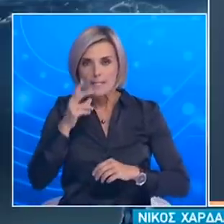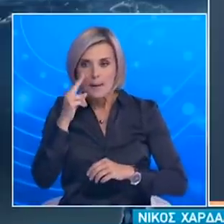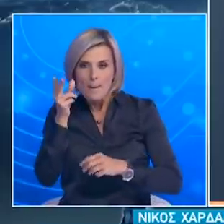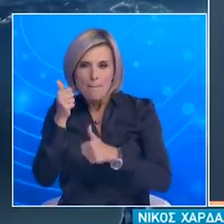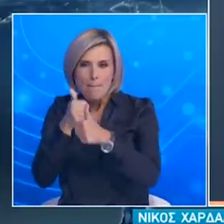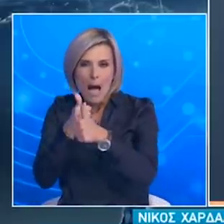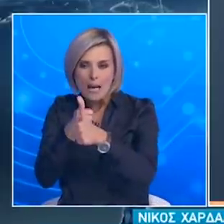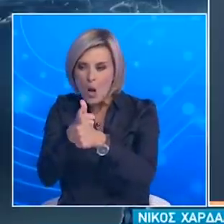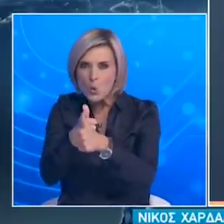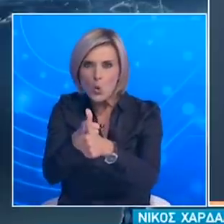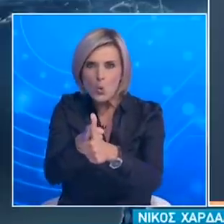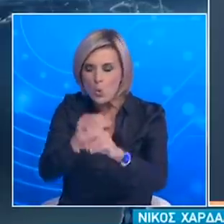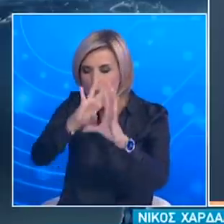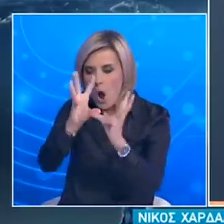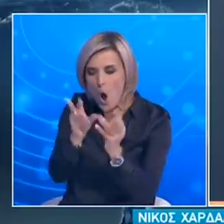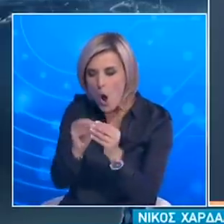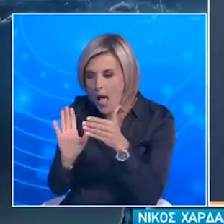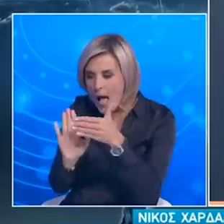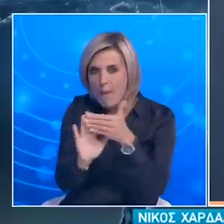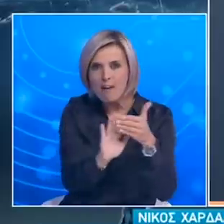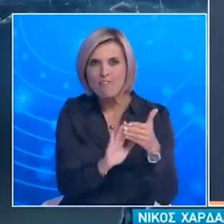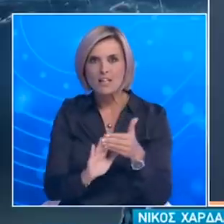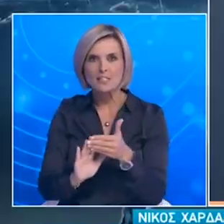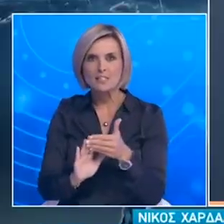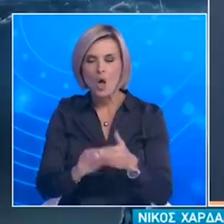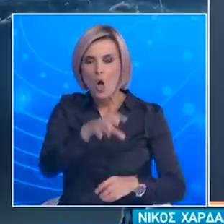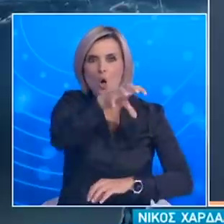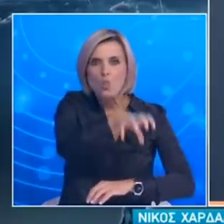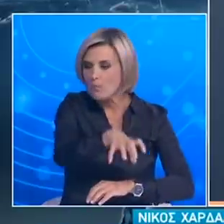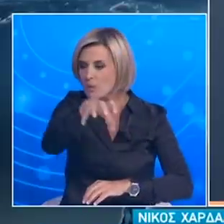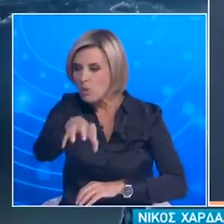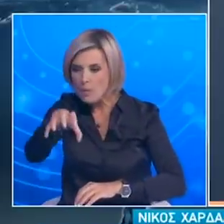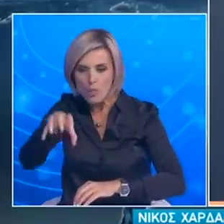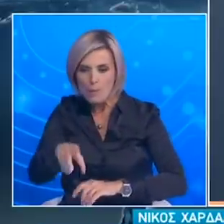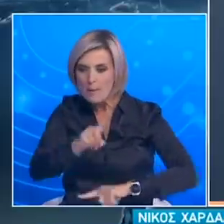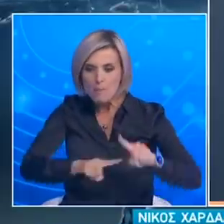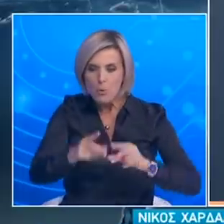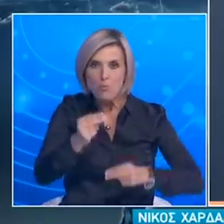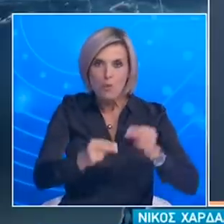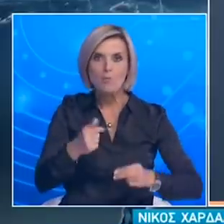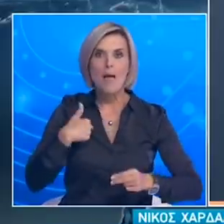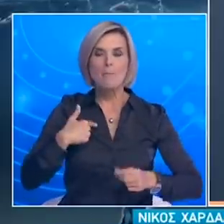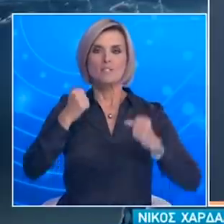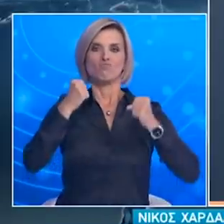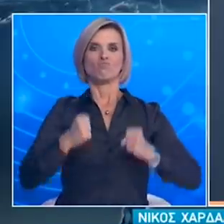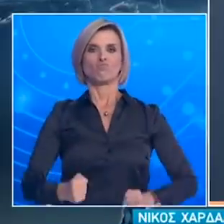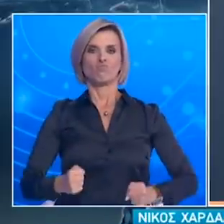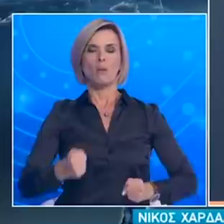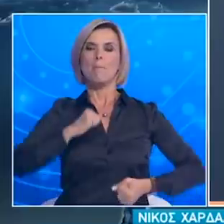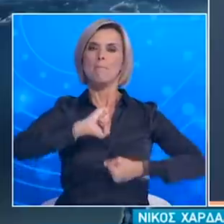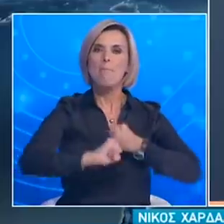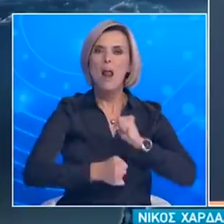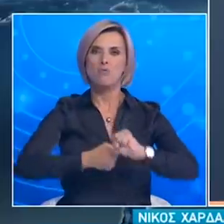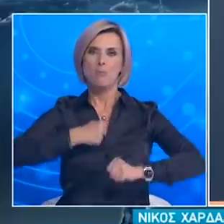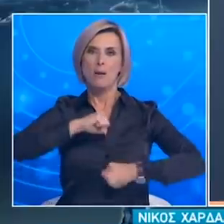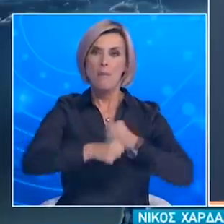Αποκτώντας κάθε τη δομή Δομή δηλαδή σε 13 περιφέρειες Σε όλη τη χώρα Είμαστε εδώ για να παλεύουμε